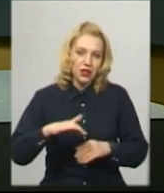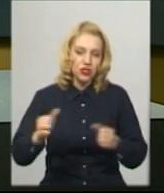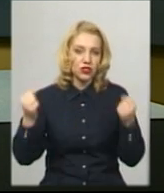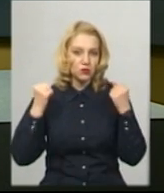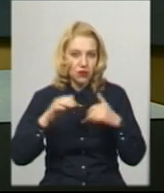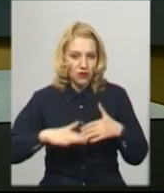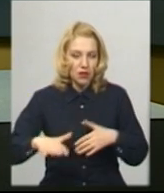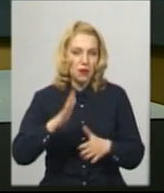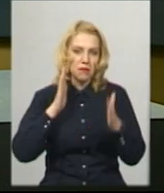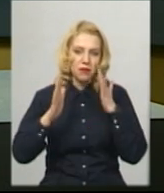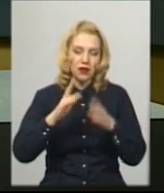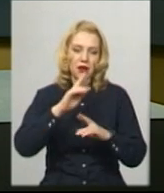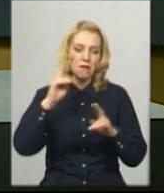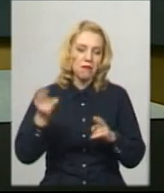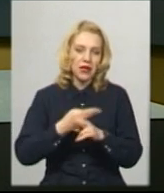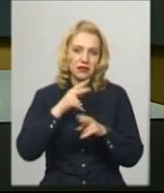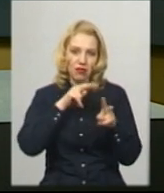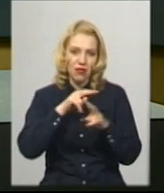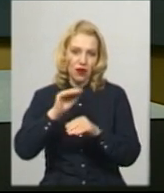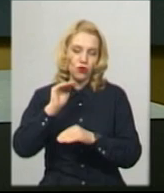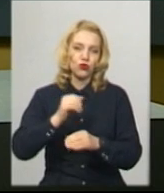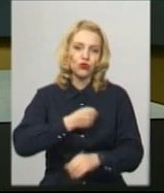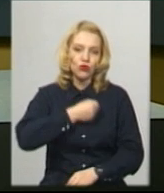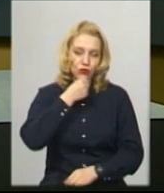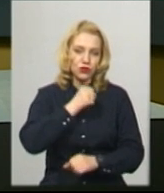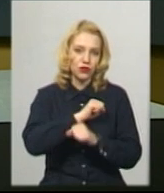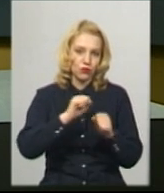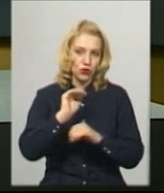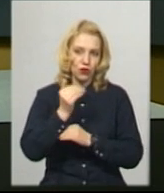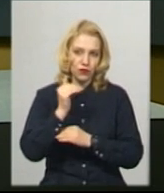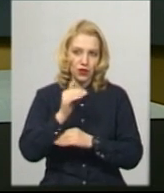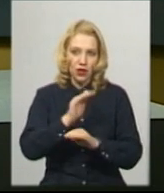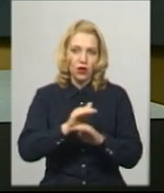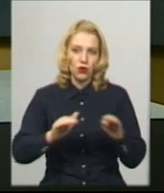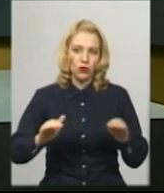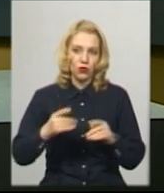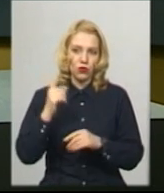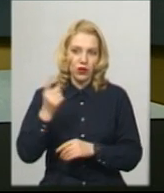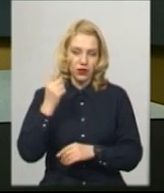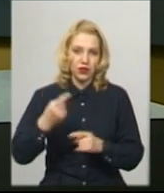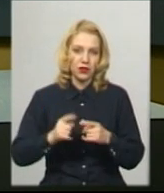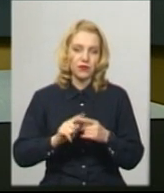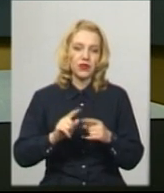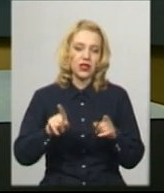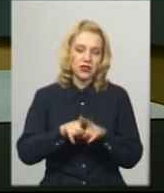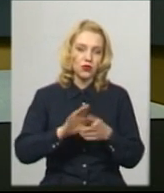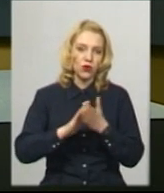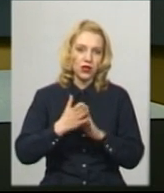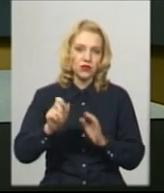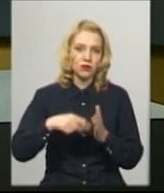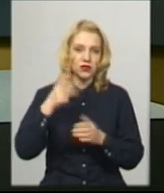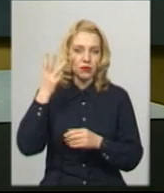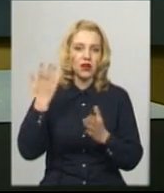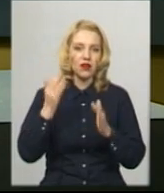дітей. Без нагляду дорослих. Таке рішення прийняв оперативний штаб з надзвичайних ситуацій у місті Хмельницькому. Які ще нові карантинні